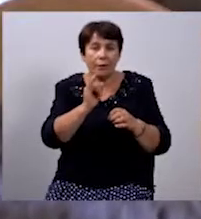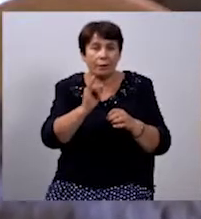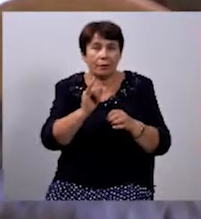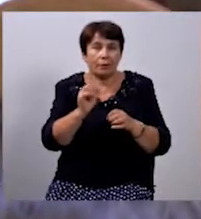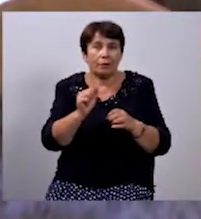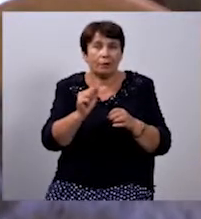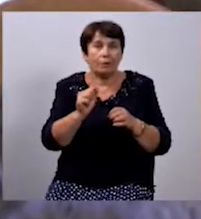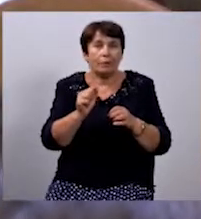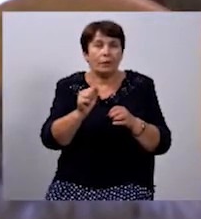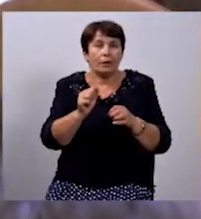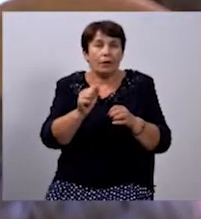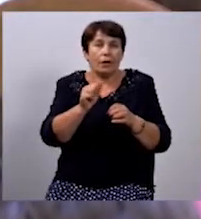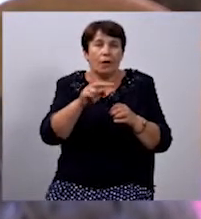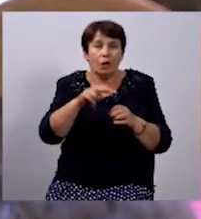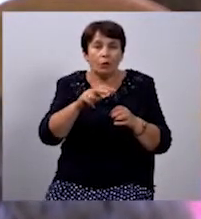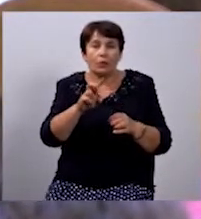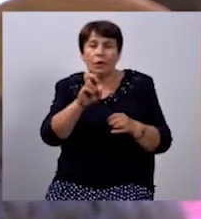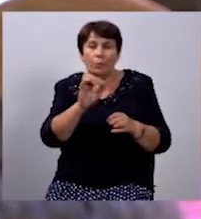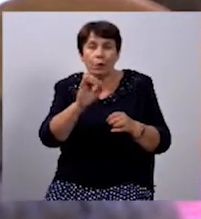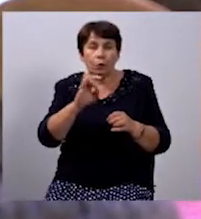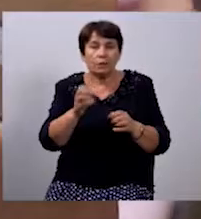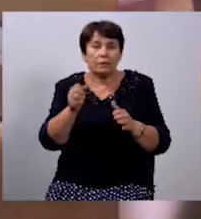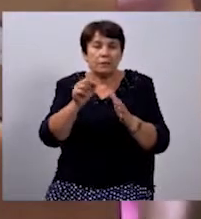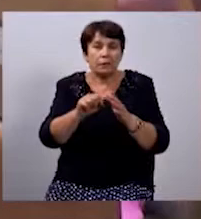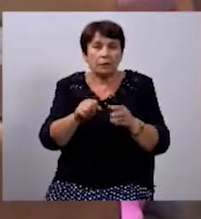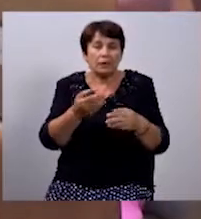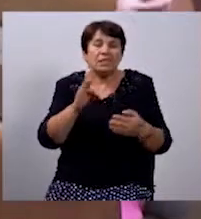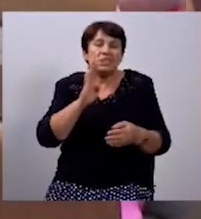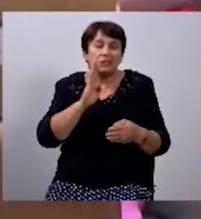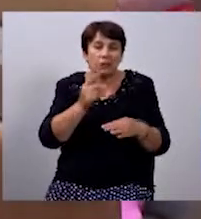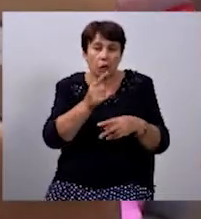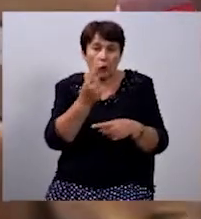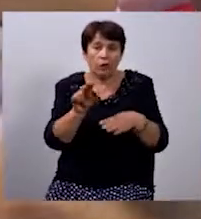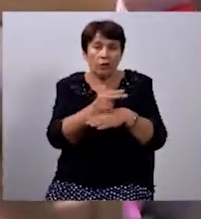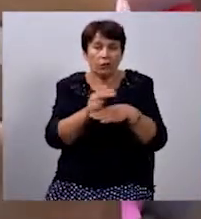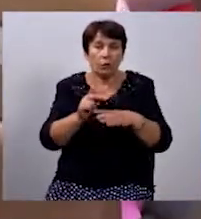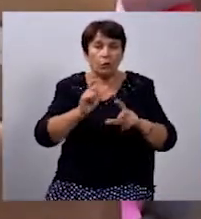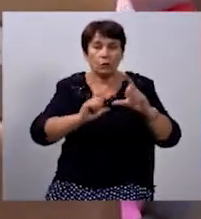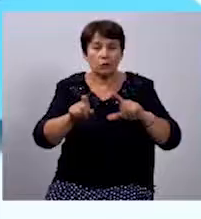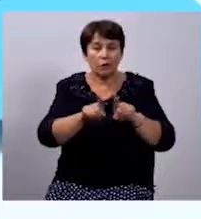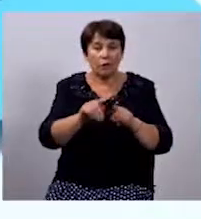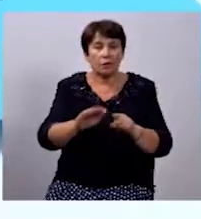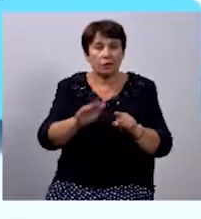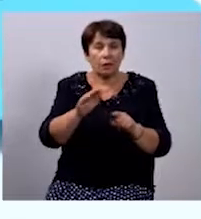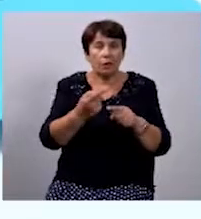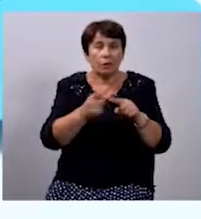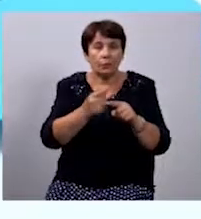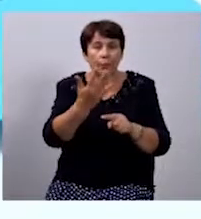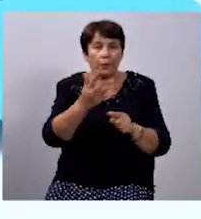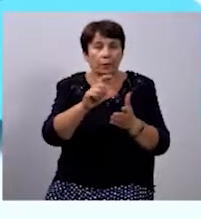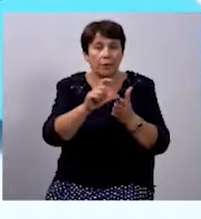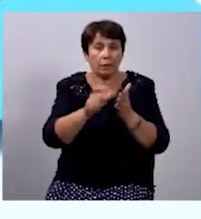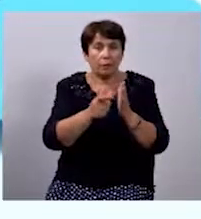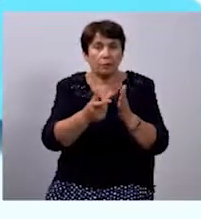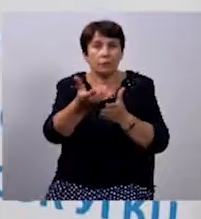Соловік Людмила Білоус 5 років тому загинув в АТО. Жінка – одна виховує студента та школяра. Сьогодні п'ятикласник отримує грошовий